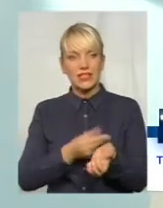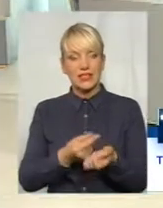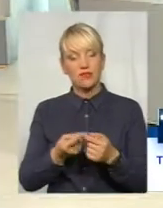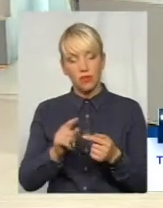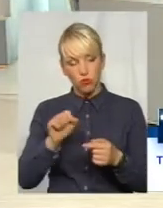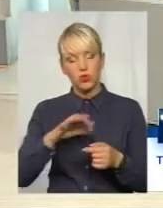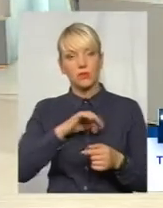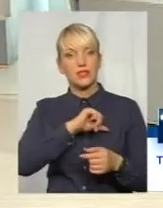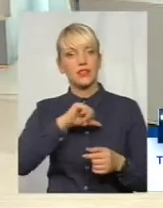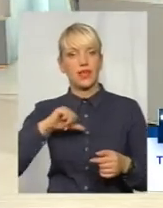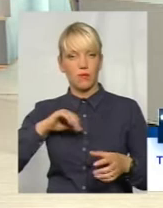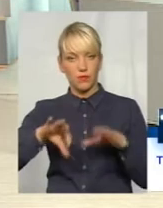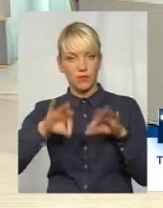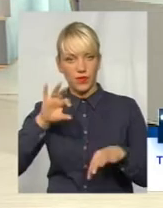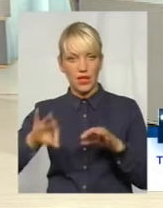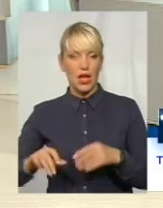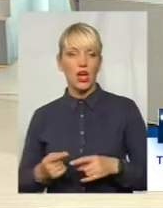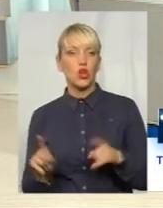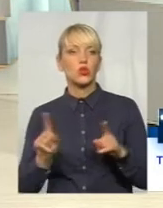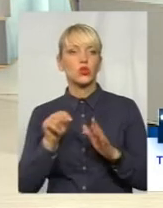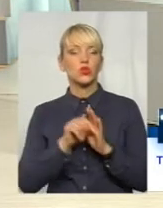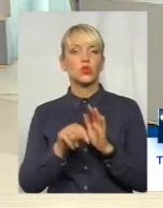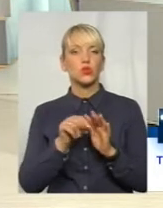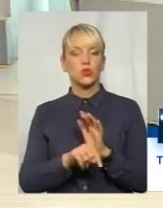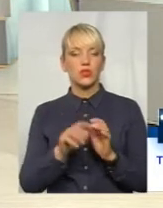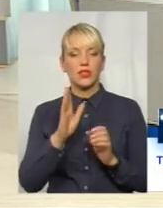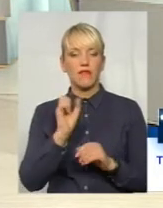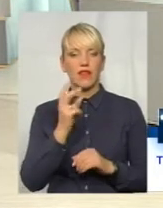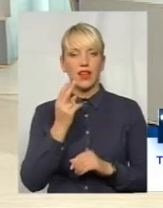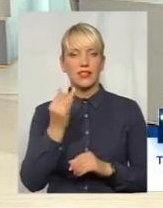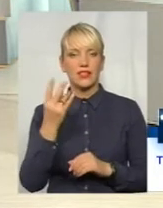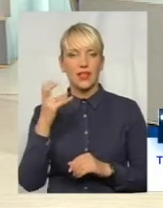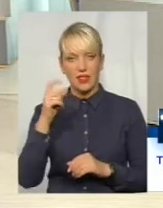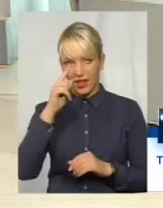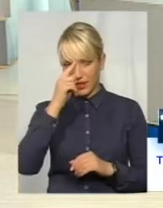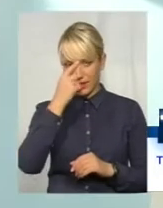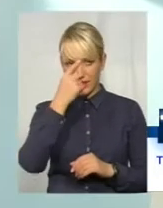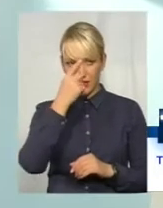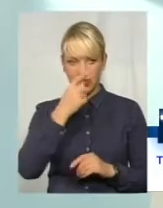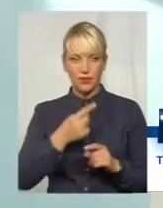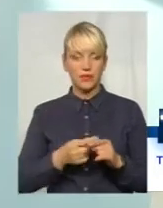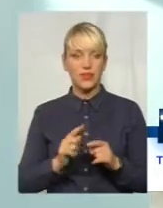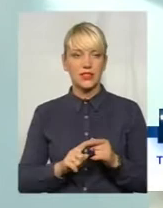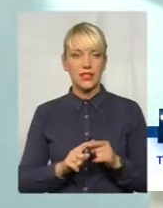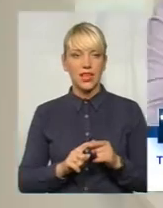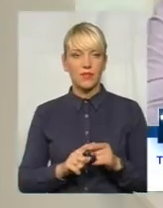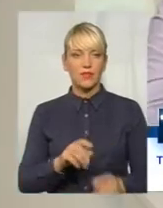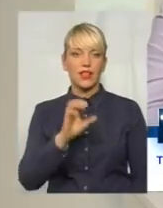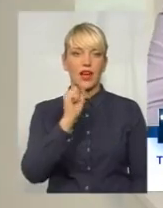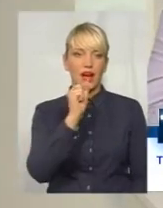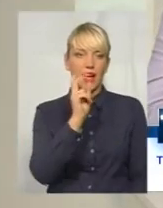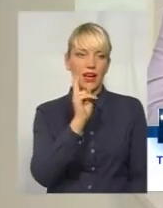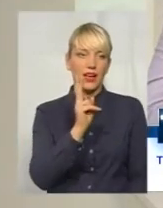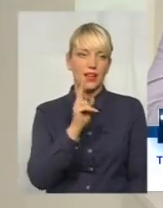Що стосується вакцини, про яку говориться індійська, ви трошки помилили, це не проти кору, це вакцина АКДП.